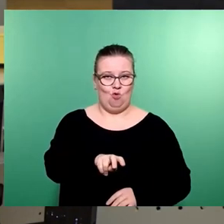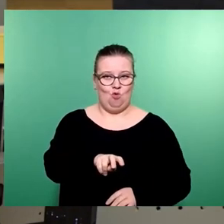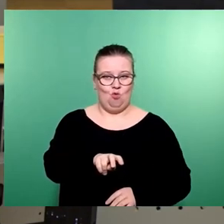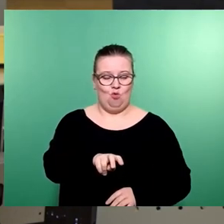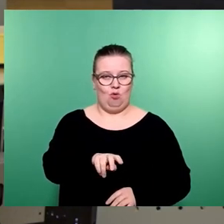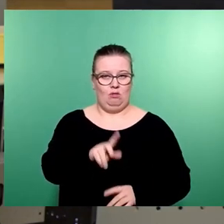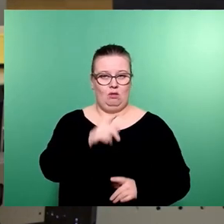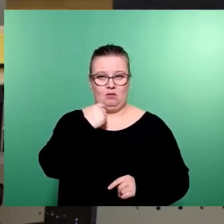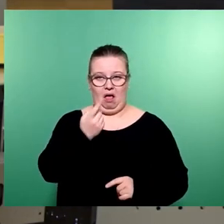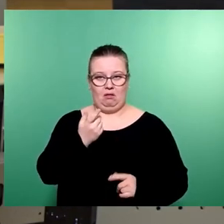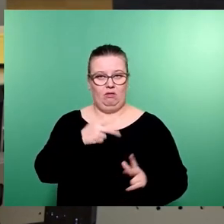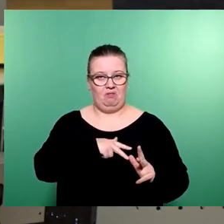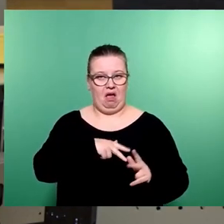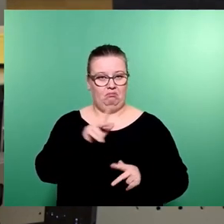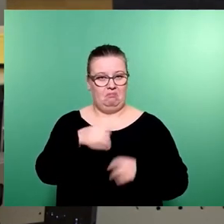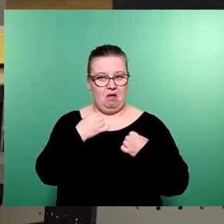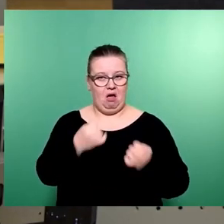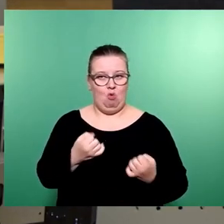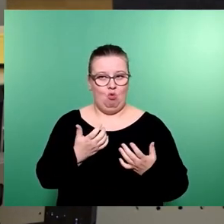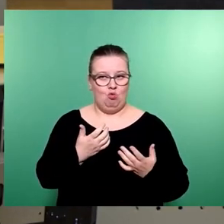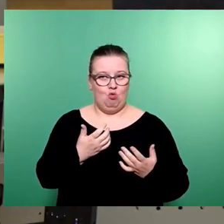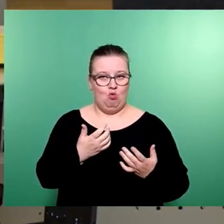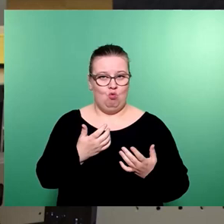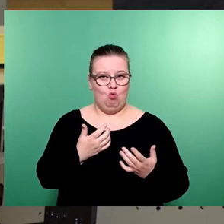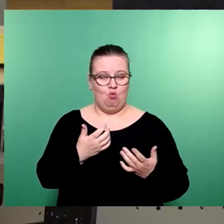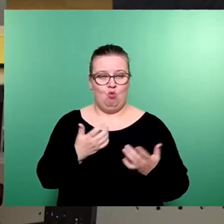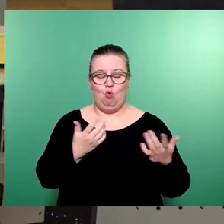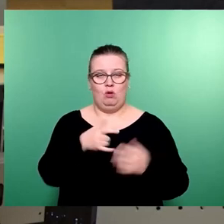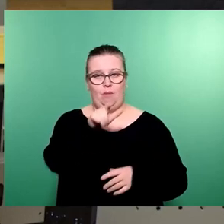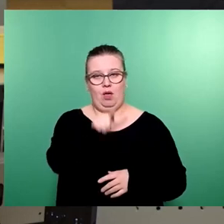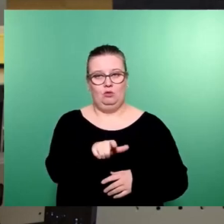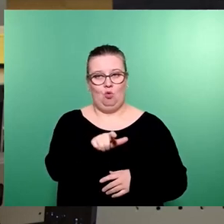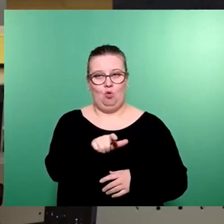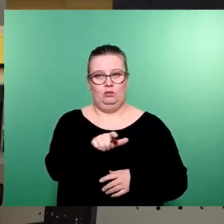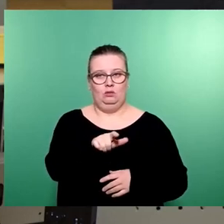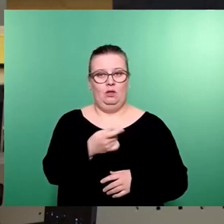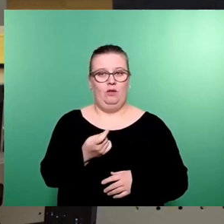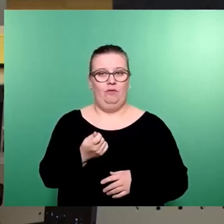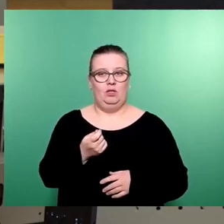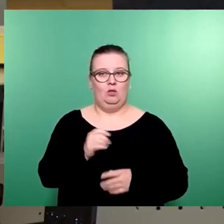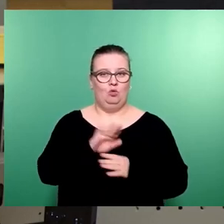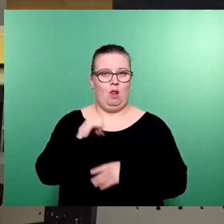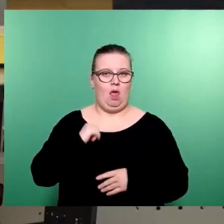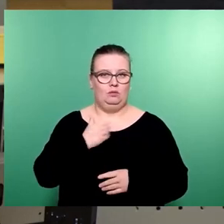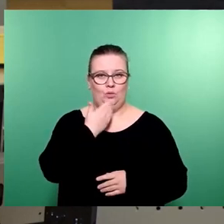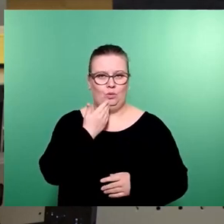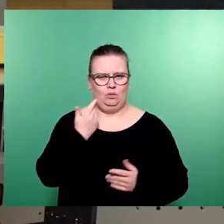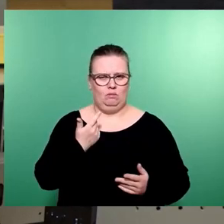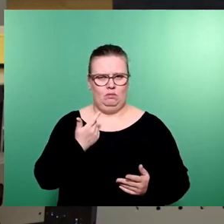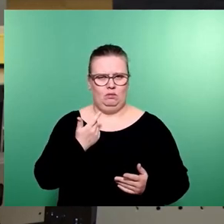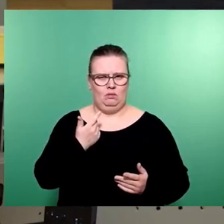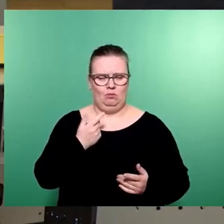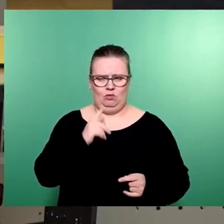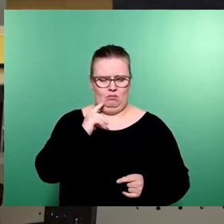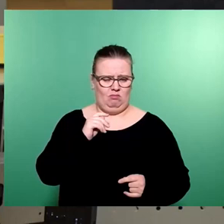behaupten, dass dieses Auto oder die haltende Person davon finanziell überlastet wäre. Im Gegenteil, die meisten